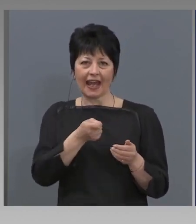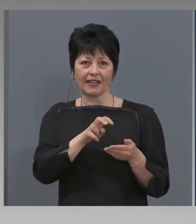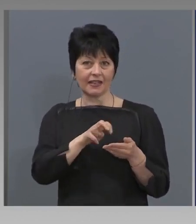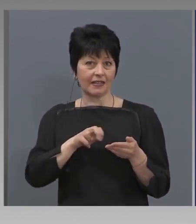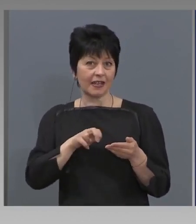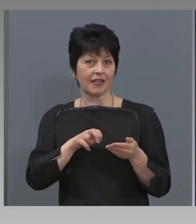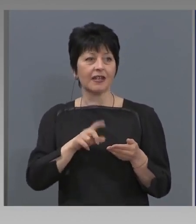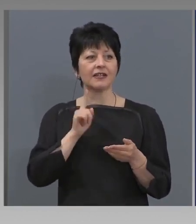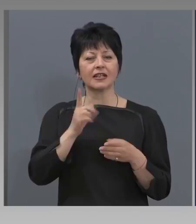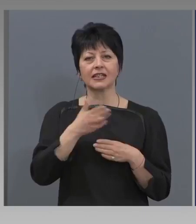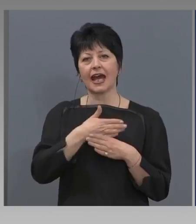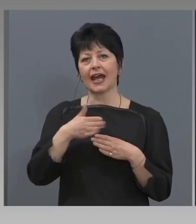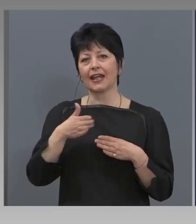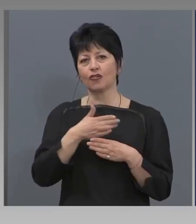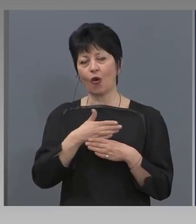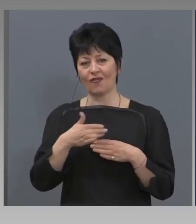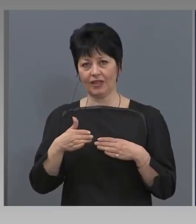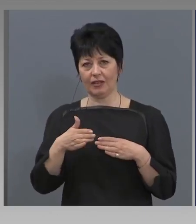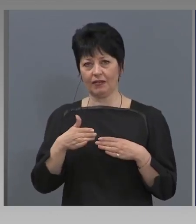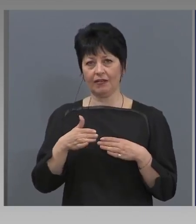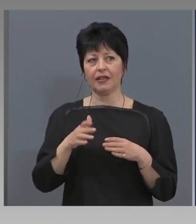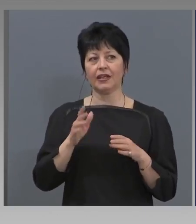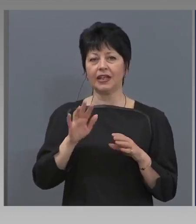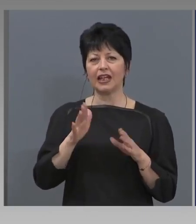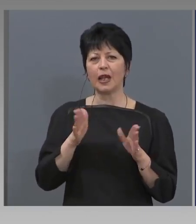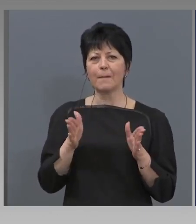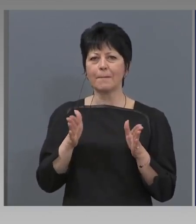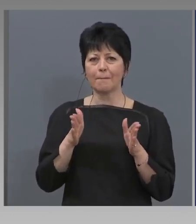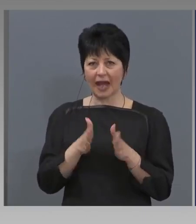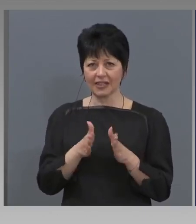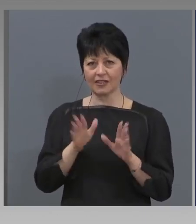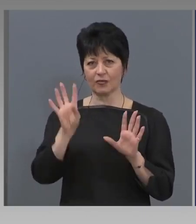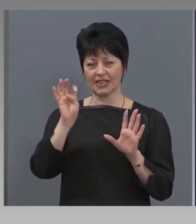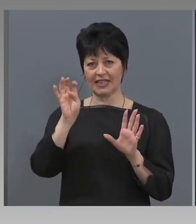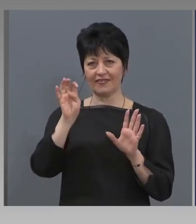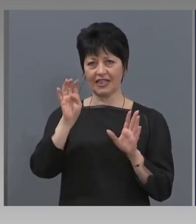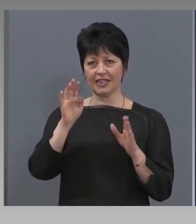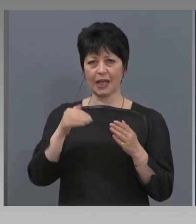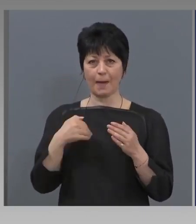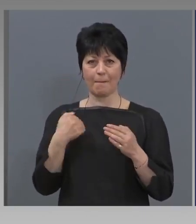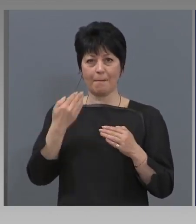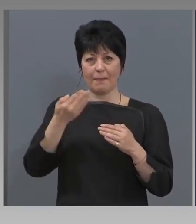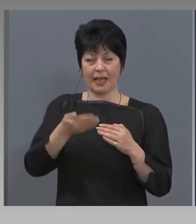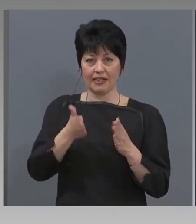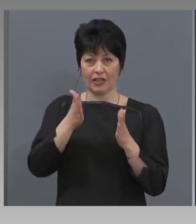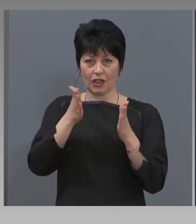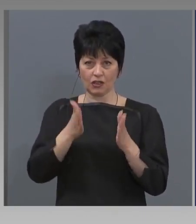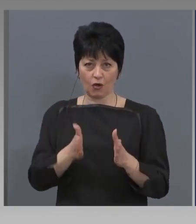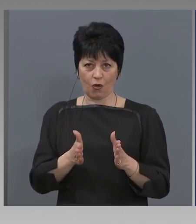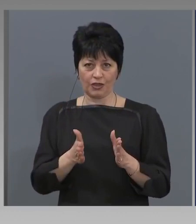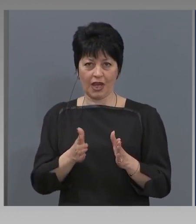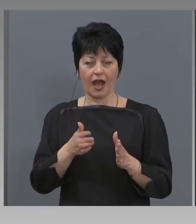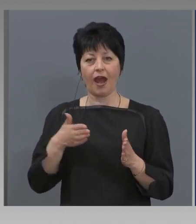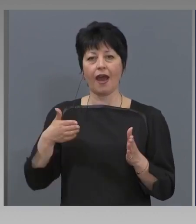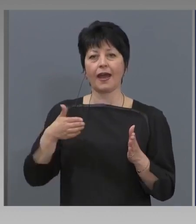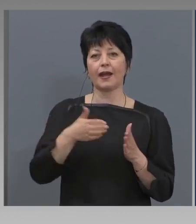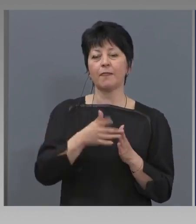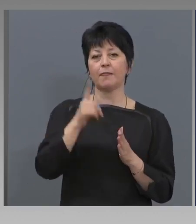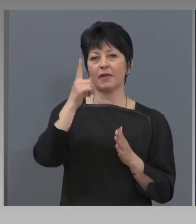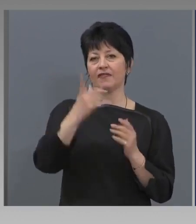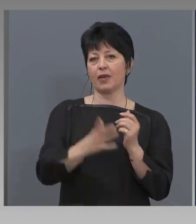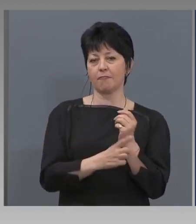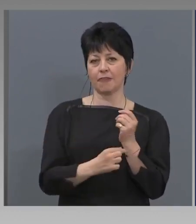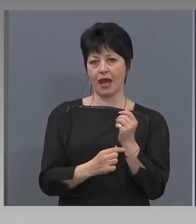редовни или максимум с 90-90 дни просрочия към 1 марта. Тоест,